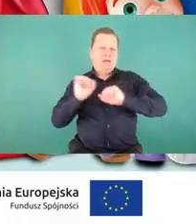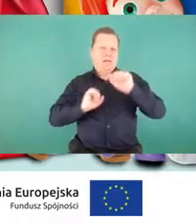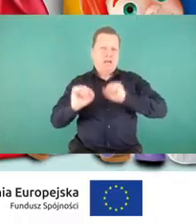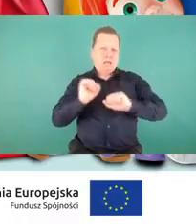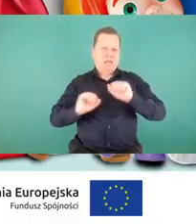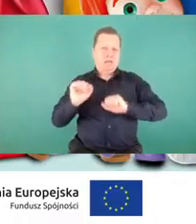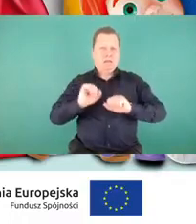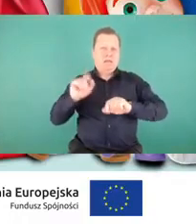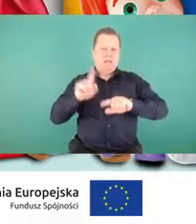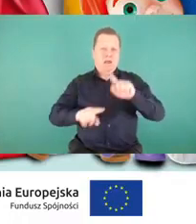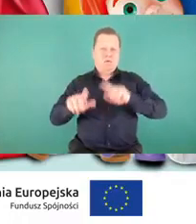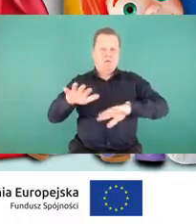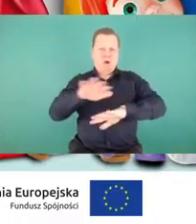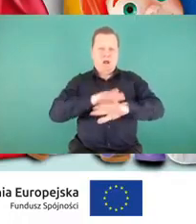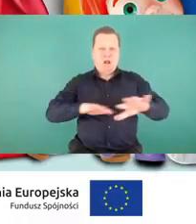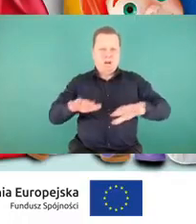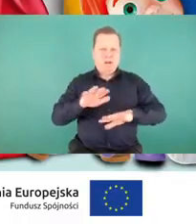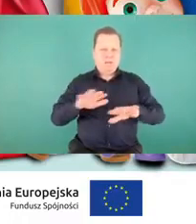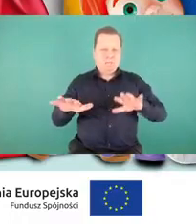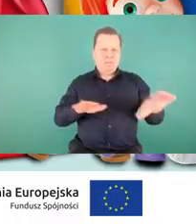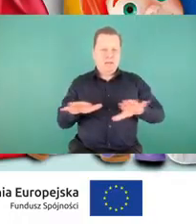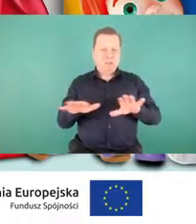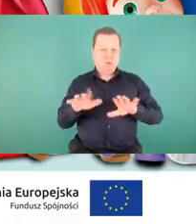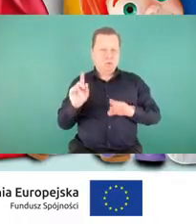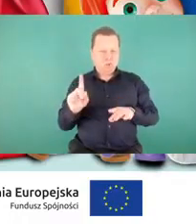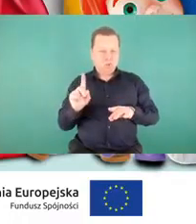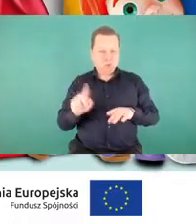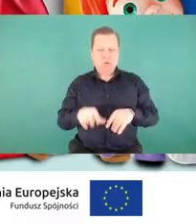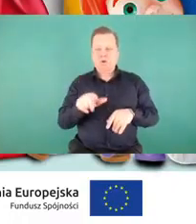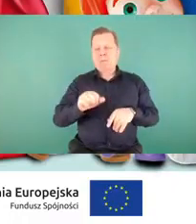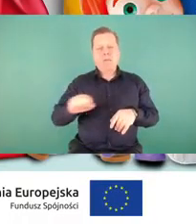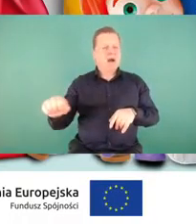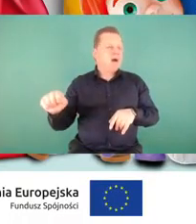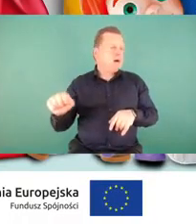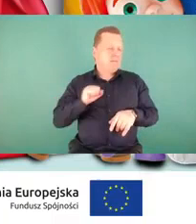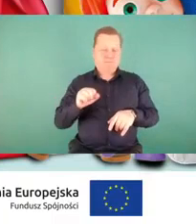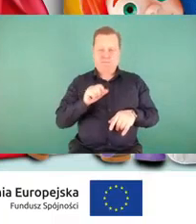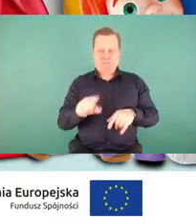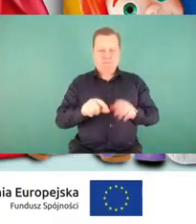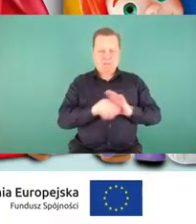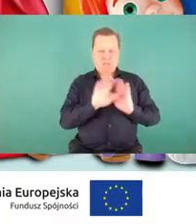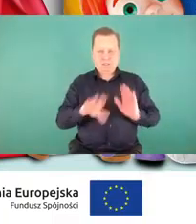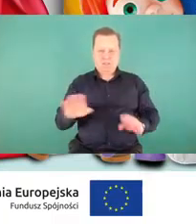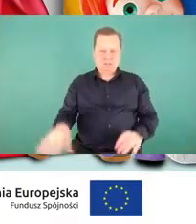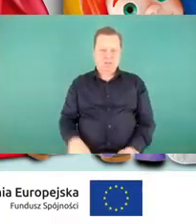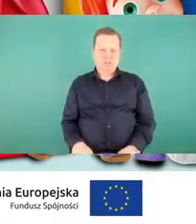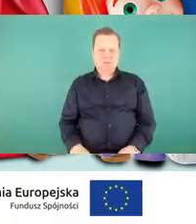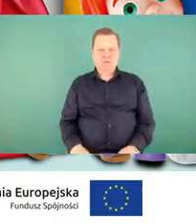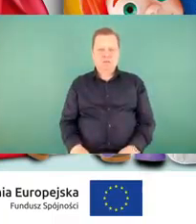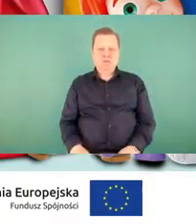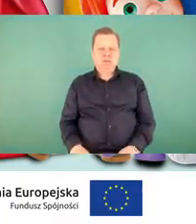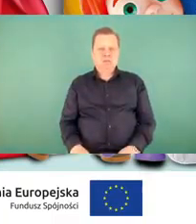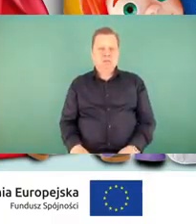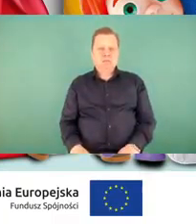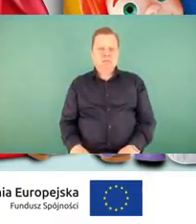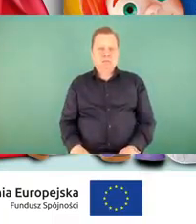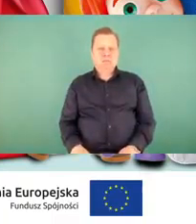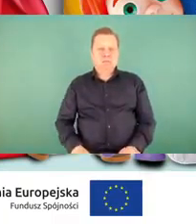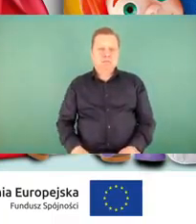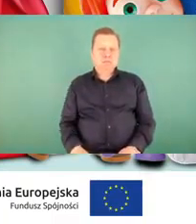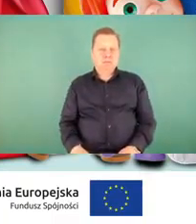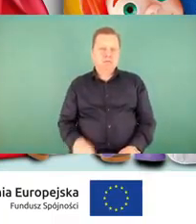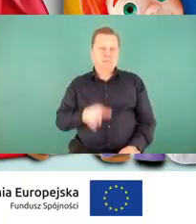środowisku. Jest to bardzo, bardzo fajny sposób dla dzieci z zapoznaniem się z takimi